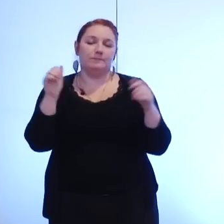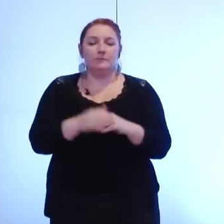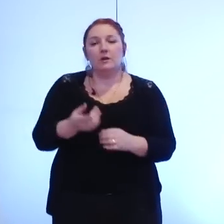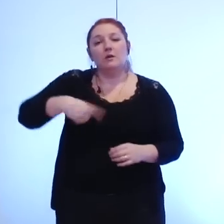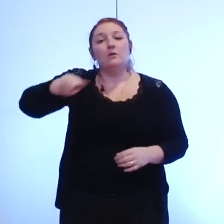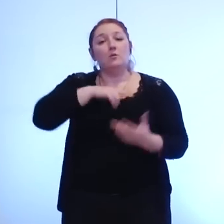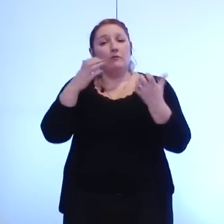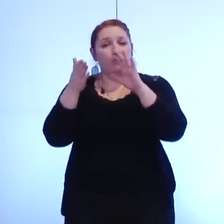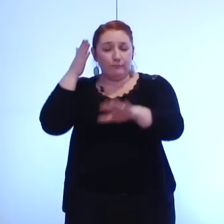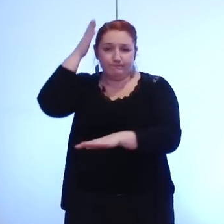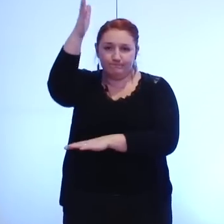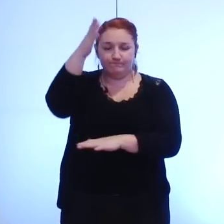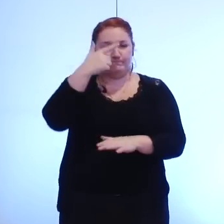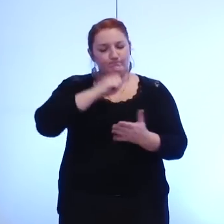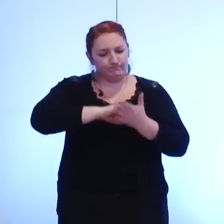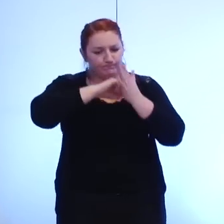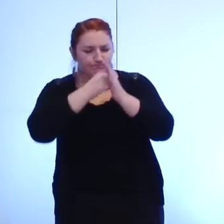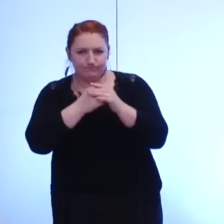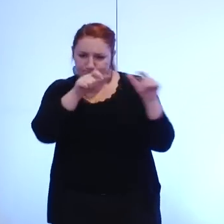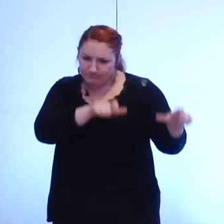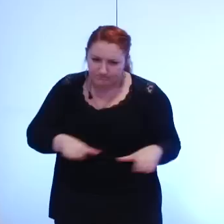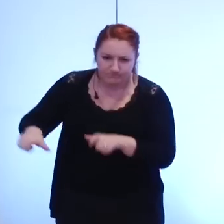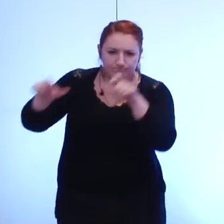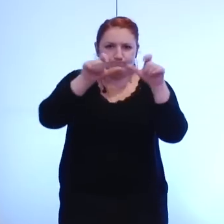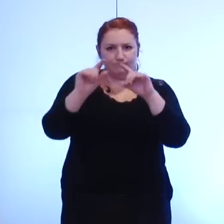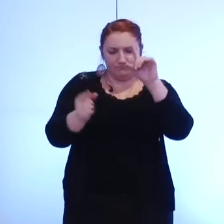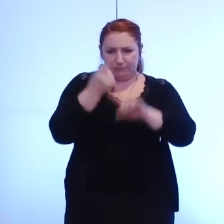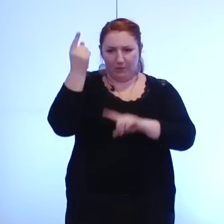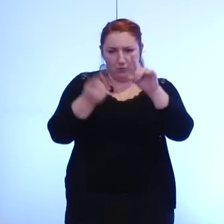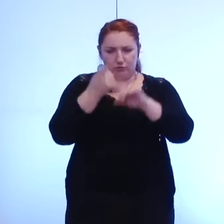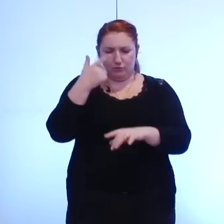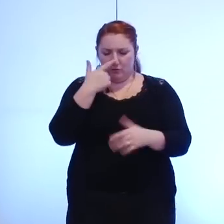la proximité et la subsidiarité soient au coeur de la réflexion sur les services de demain